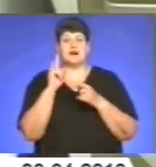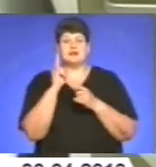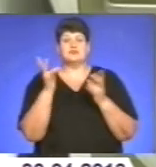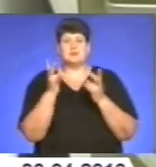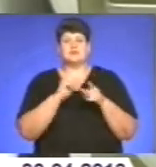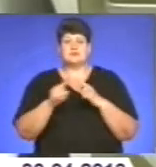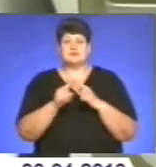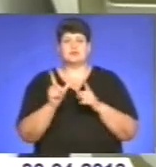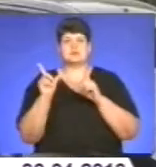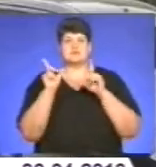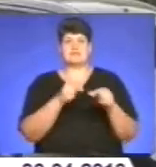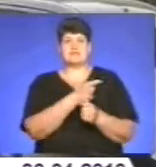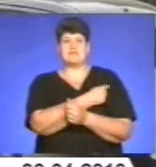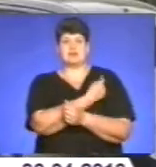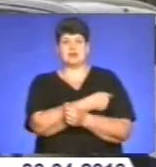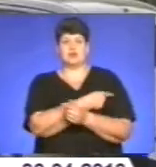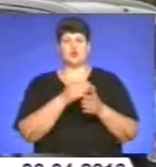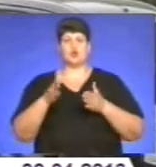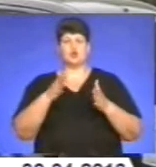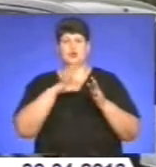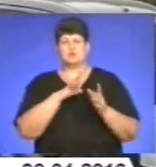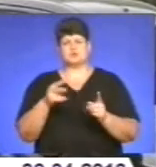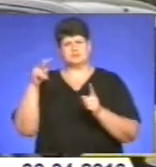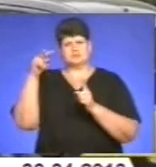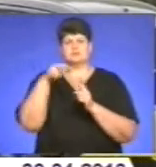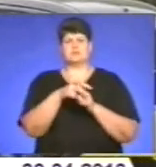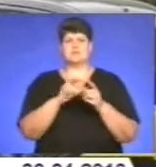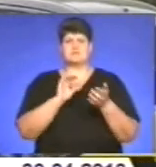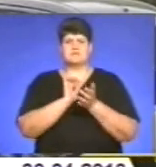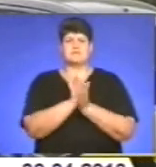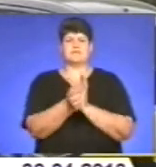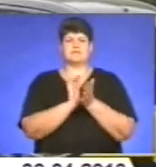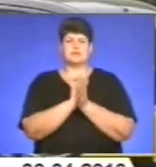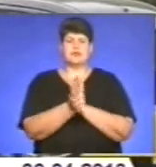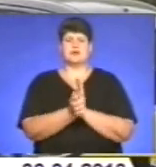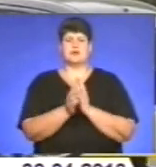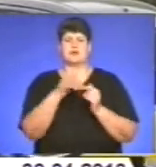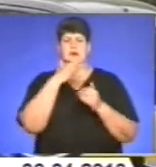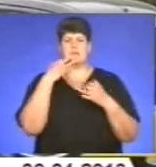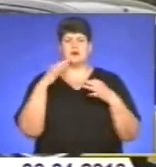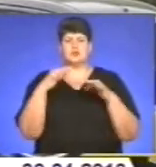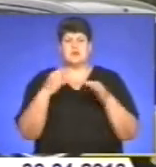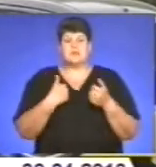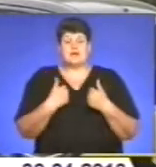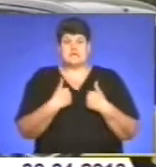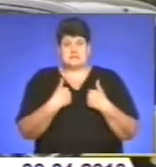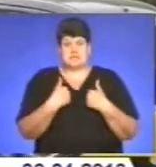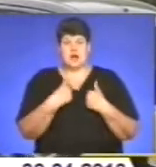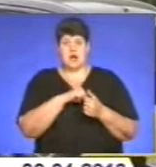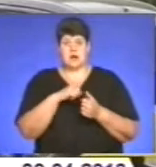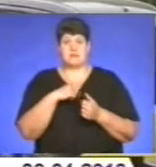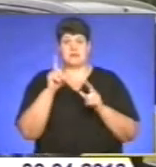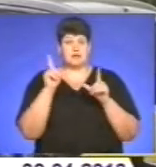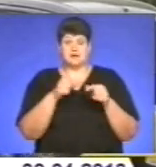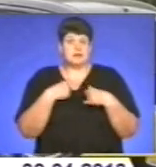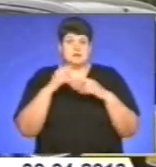було негайно доставити до лікарні. Дорога дуже була загружена, дуже багато пробок, дуже багато машин. Фактично, якби я сам їхав без працівників